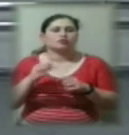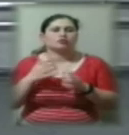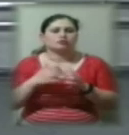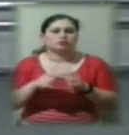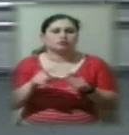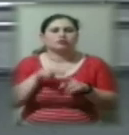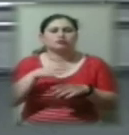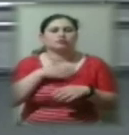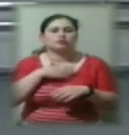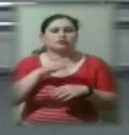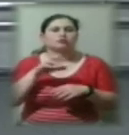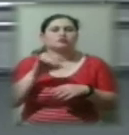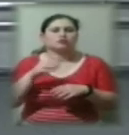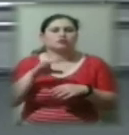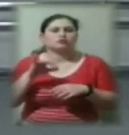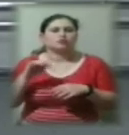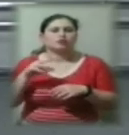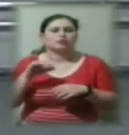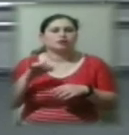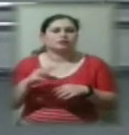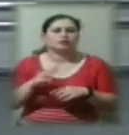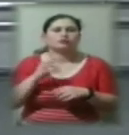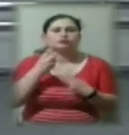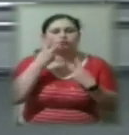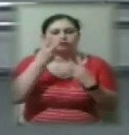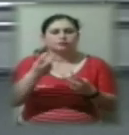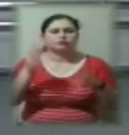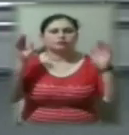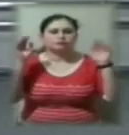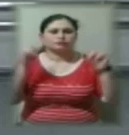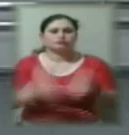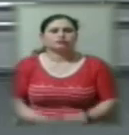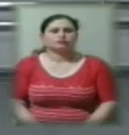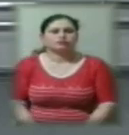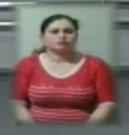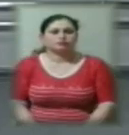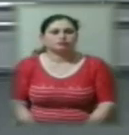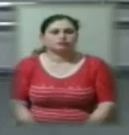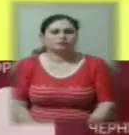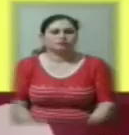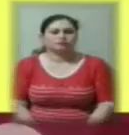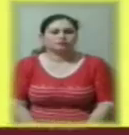Заходьте на наш сайт Суспільне медіа. А наступні новини на Суспільному о 20.30. До побачення.